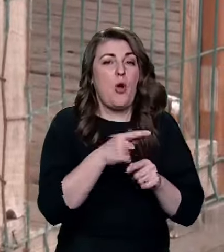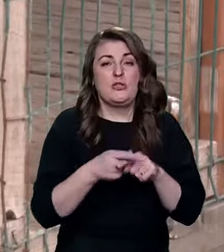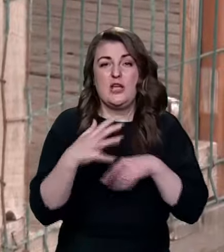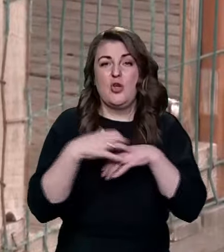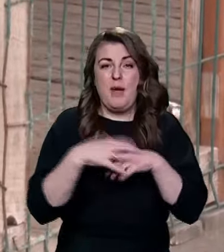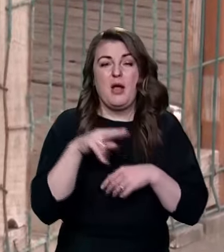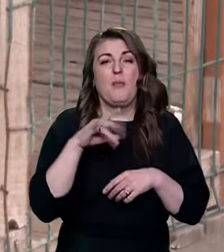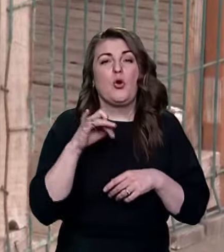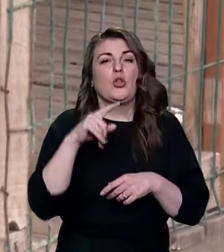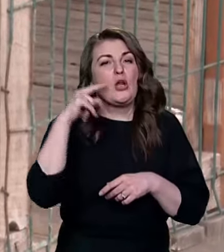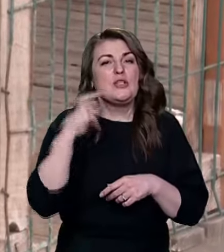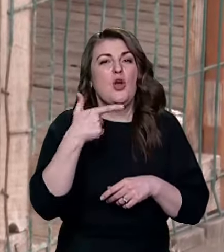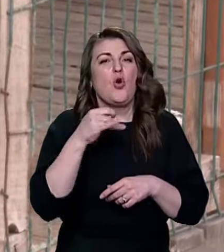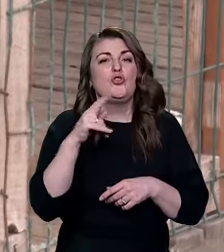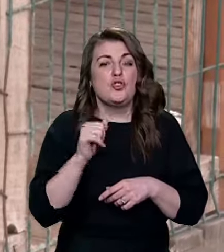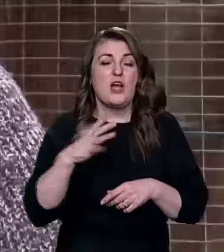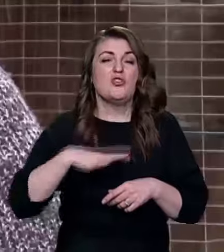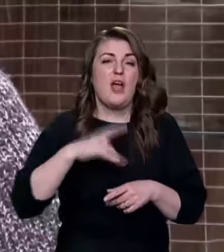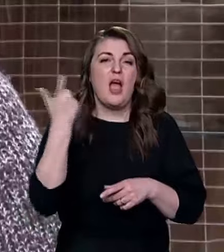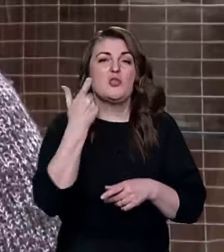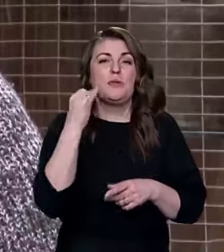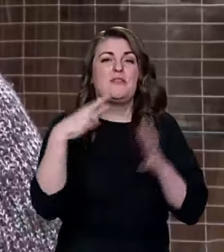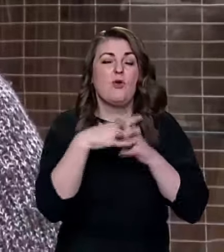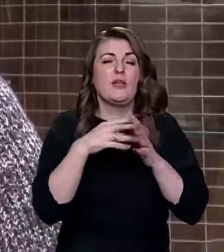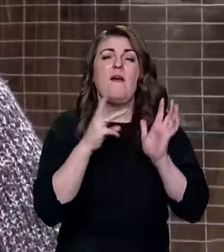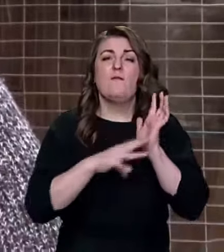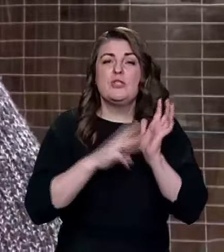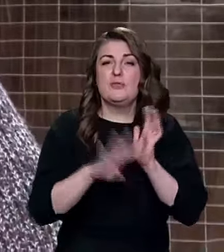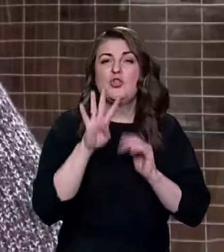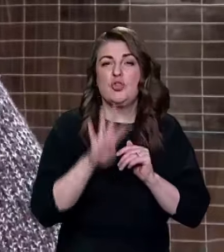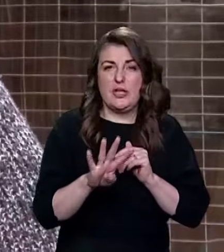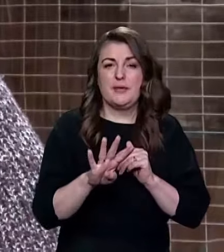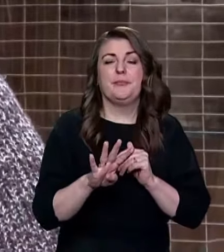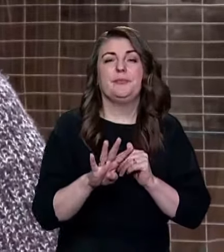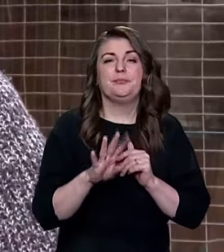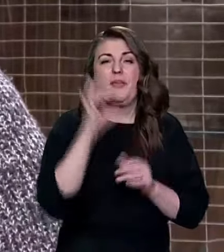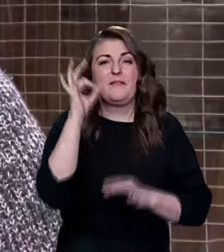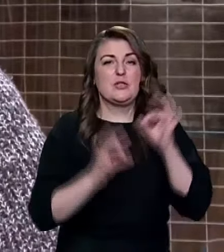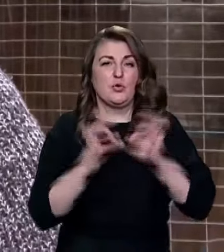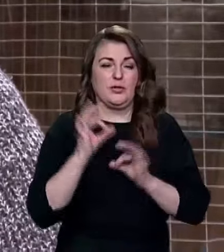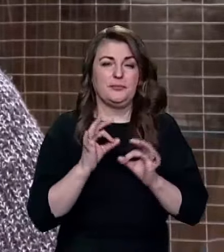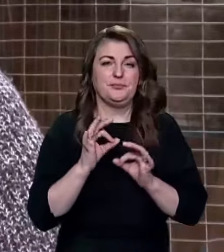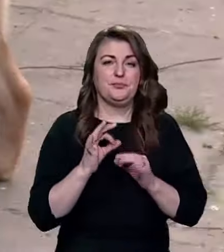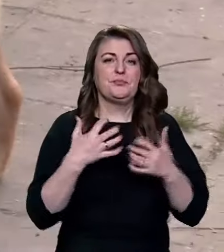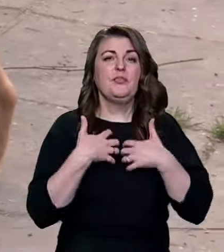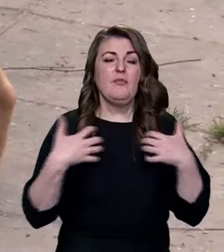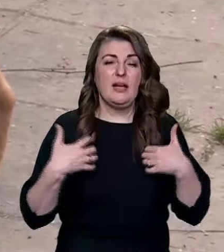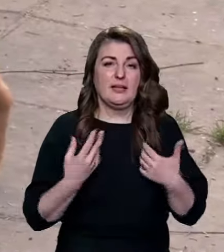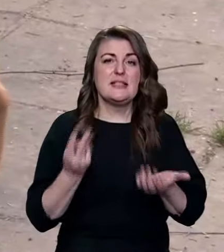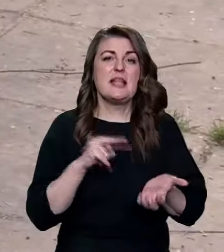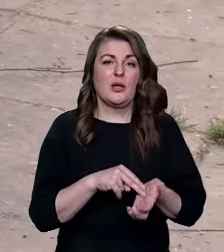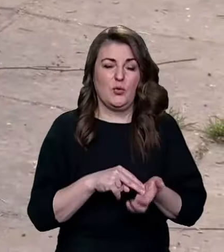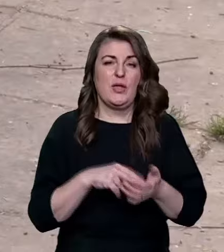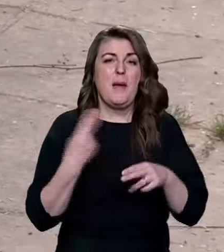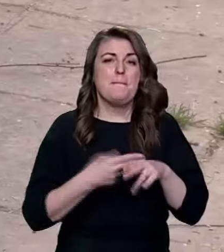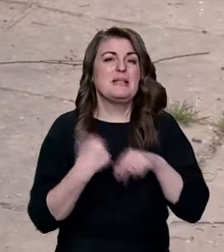породи російська гонча чекає господаря з війни. 84% тварин стають